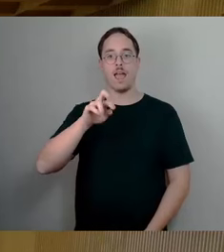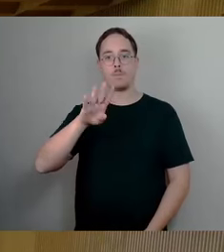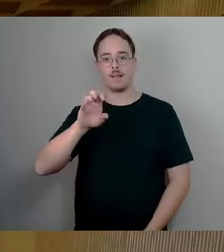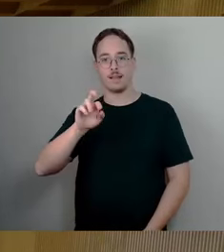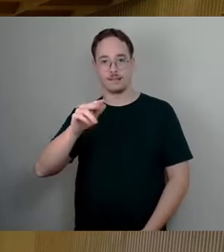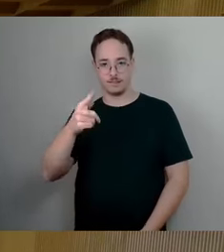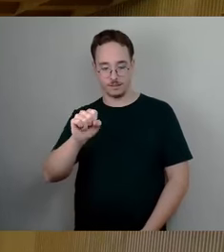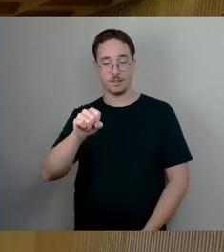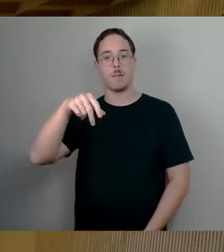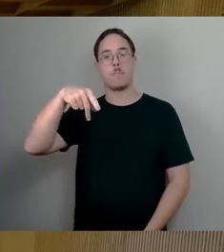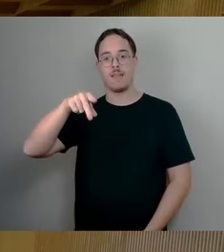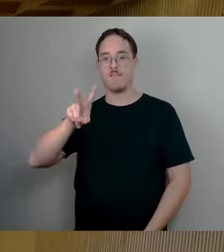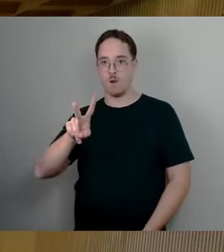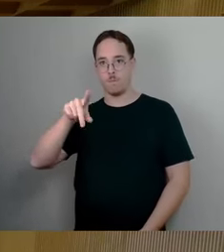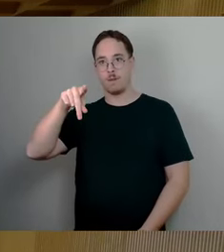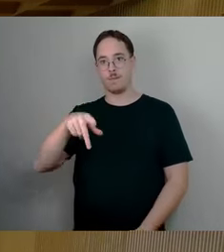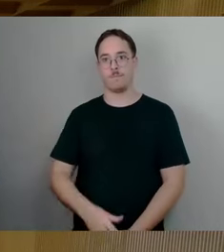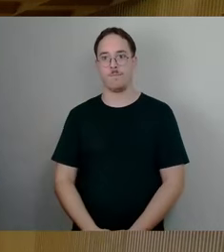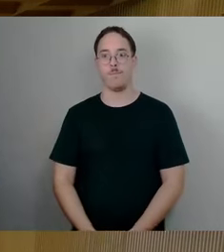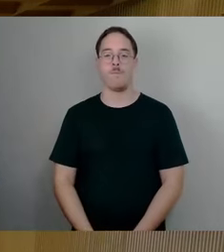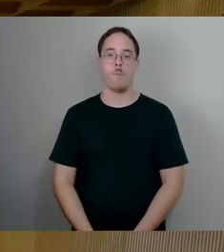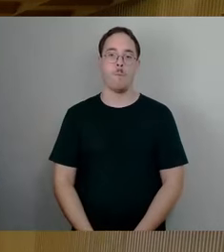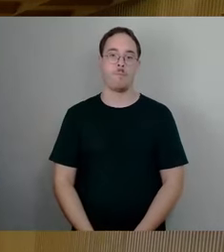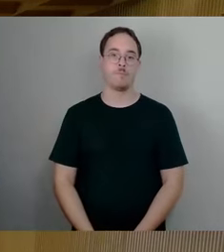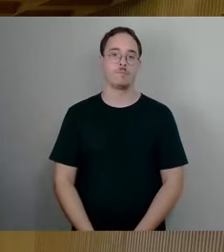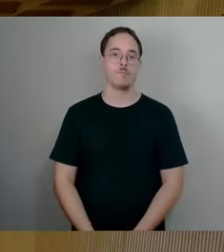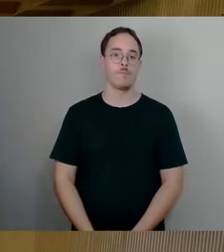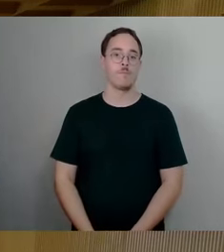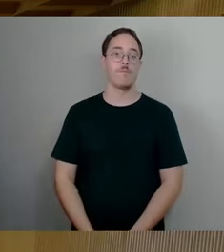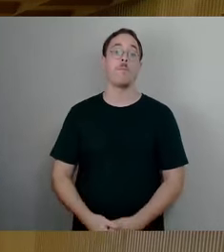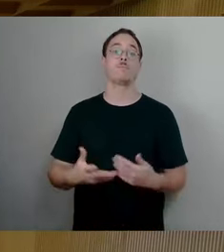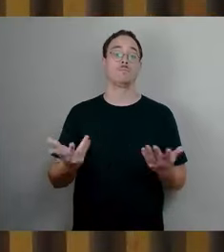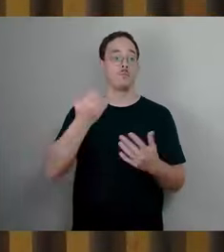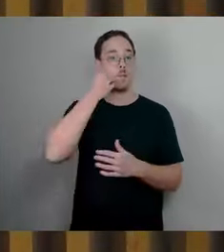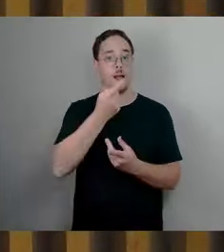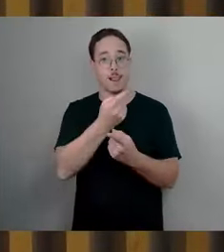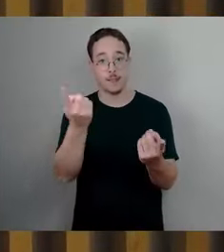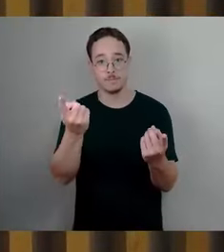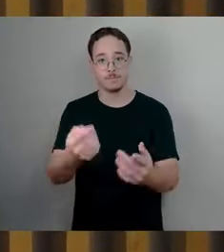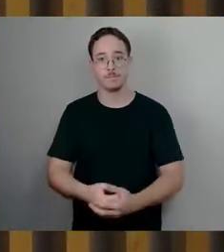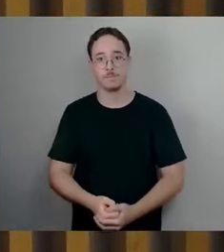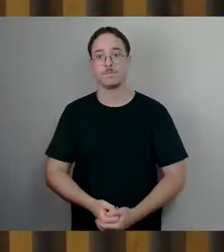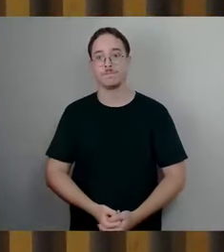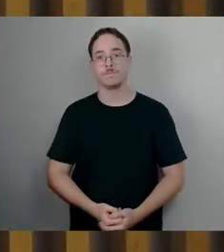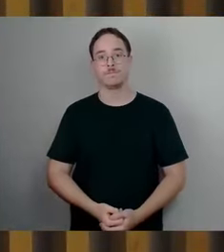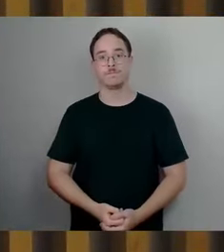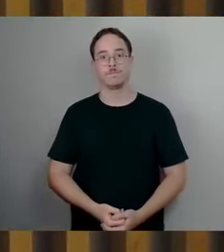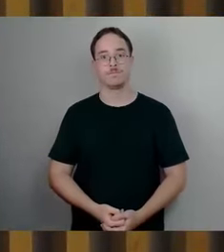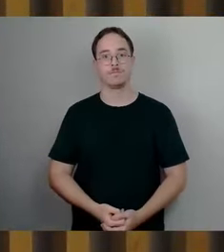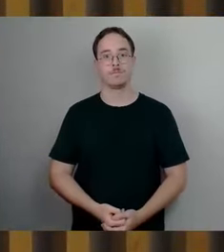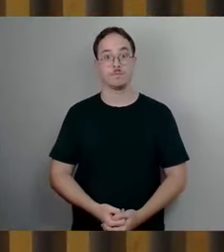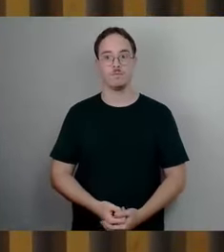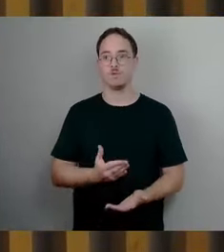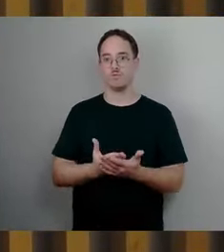Ja, sehr geehrter Herr Oberbürgermeister, werte Beigeordnete, schon im Vorfeld der nahenden Haushaltsverhandlungen, es ging um viele Sachen,